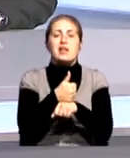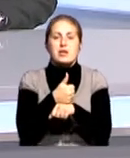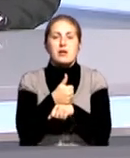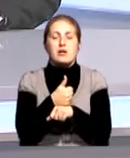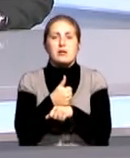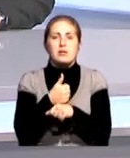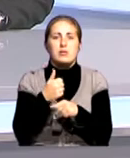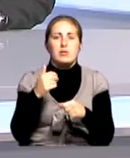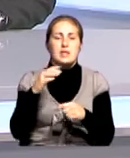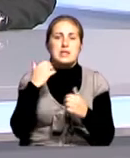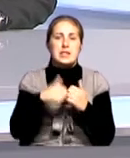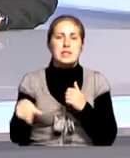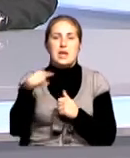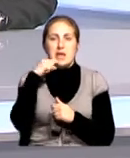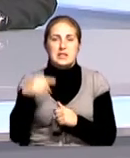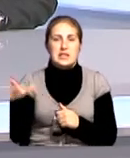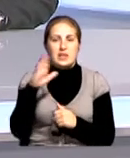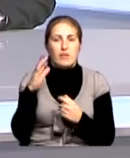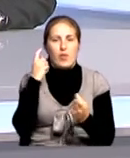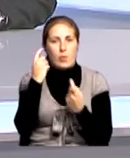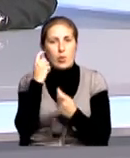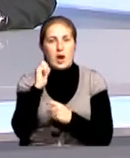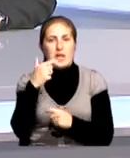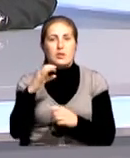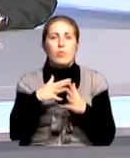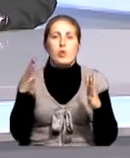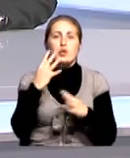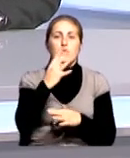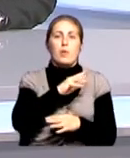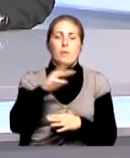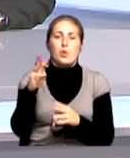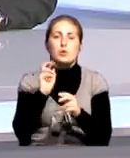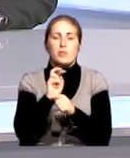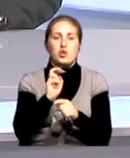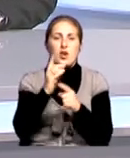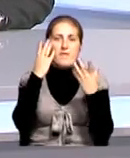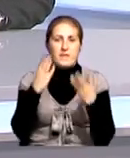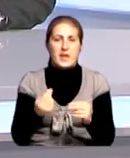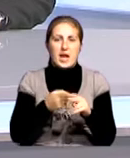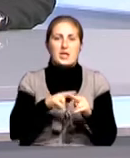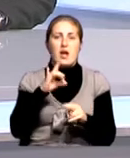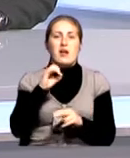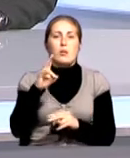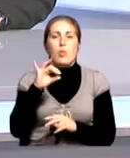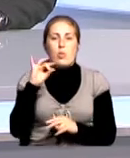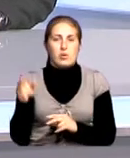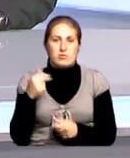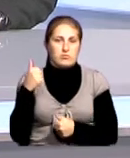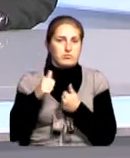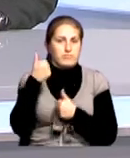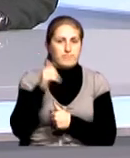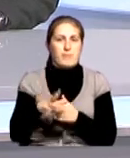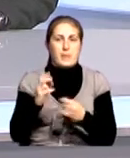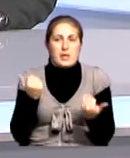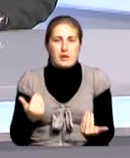среди российских информагентств. То есть, более 4 миллионов посещений в день — это абсолютный рекорд на данный момент, по крайней мере. Это